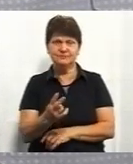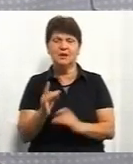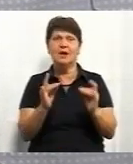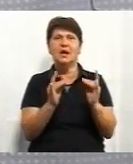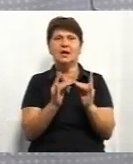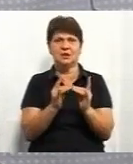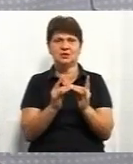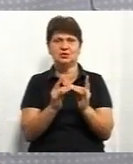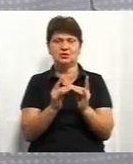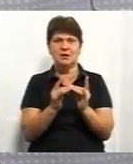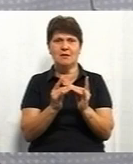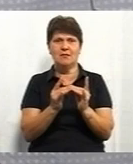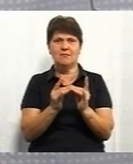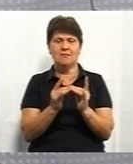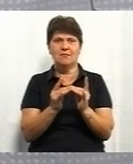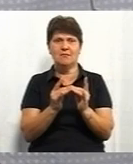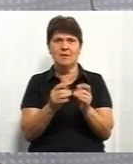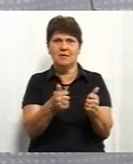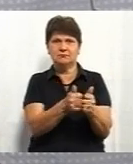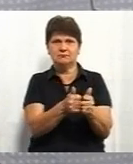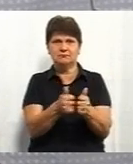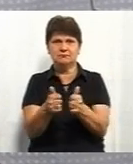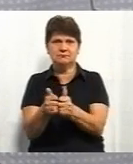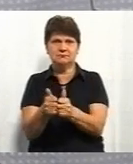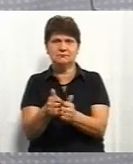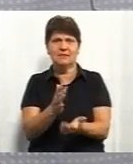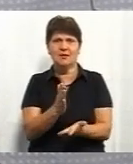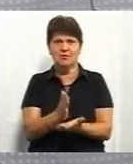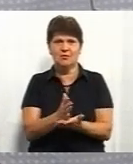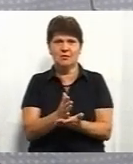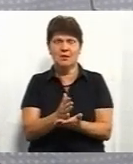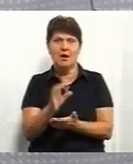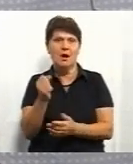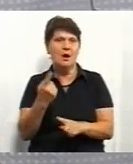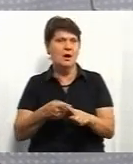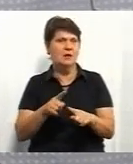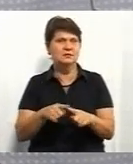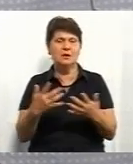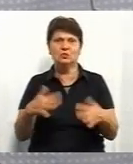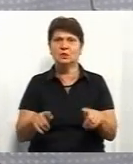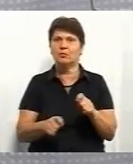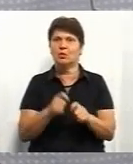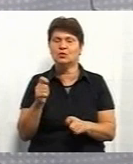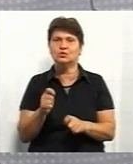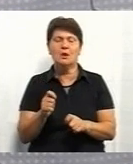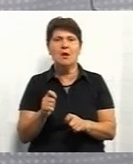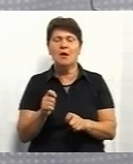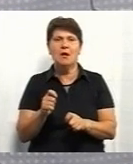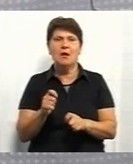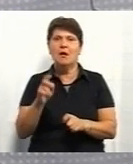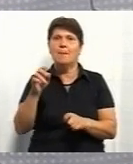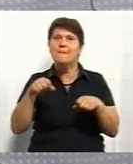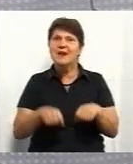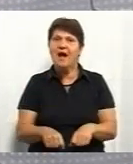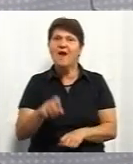ліжка буквально один з одним знаходяться, а це вже порушення права на приватність, це